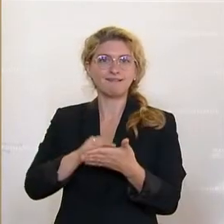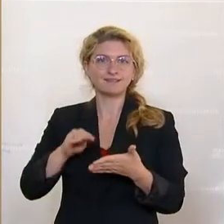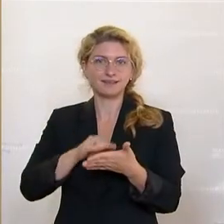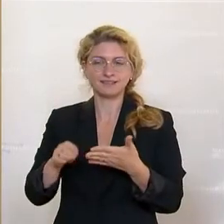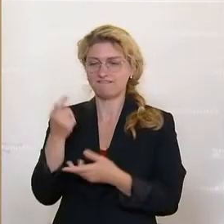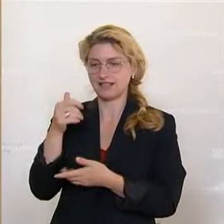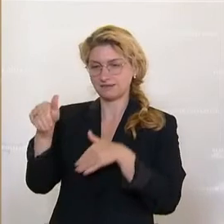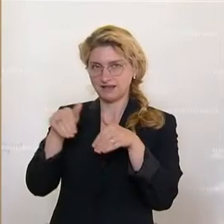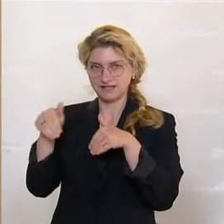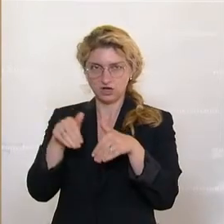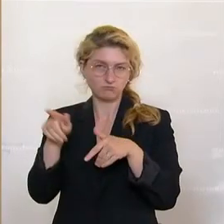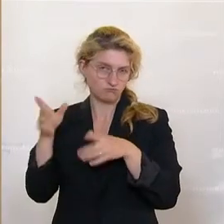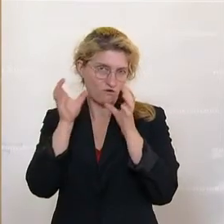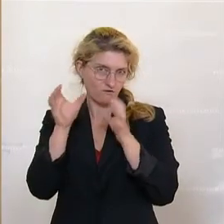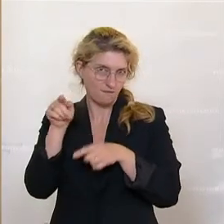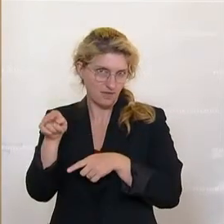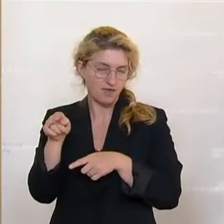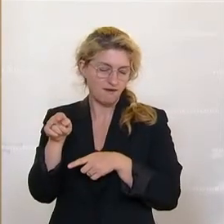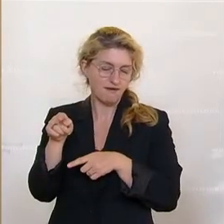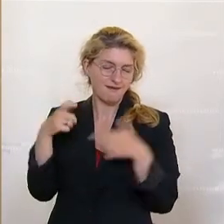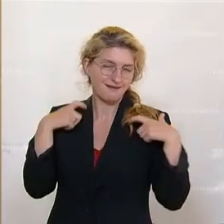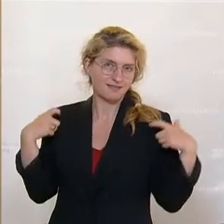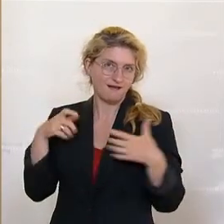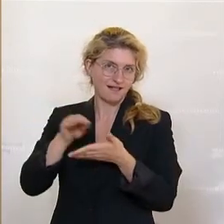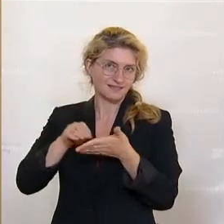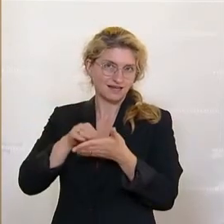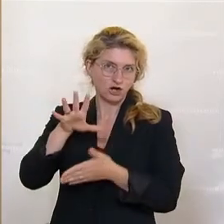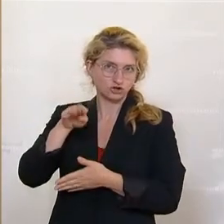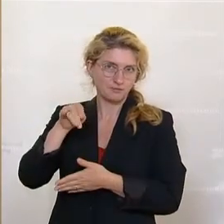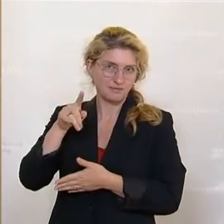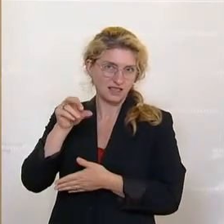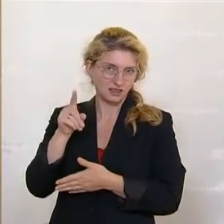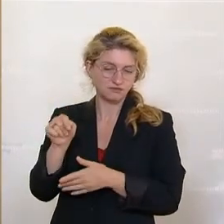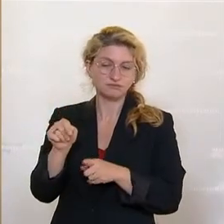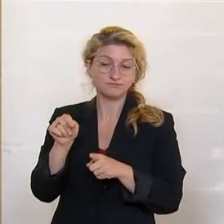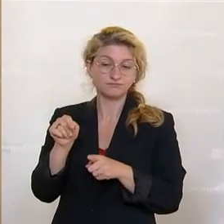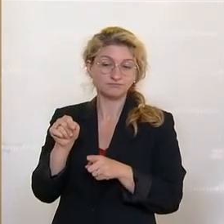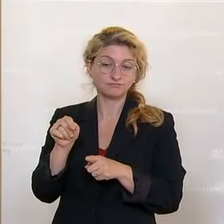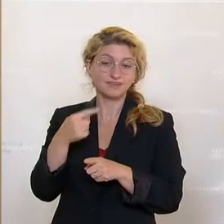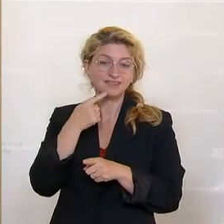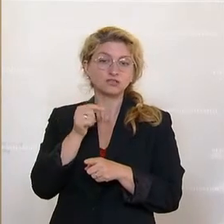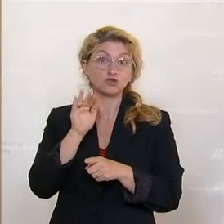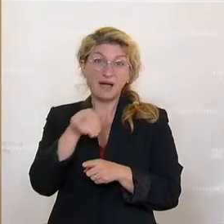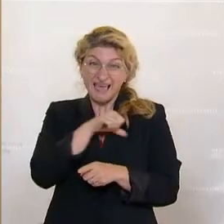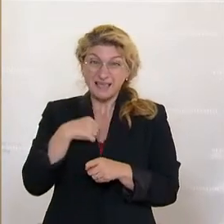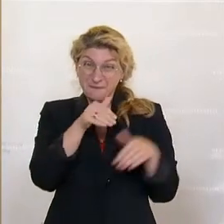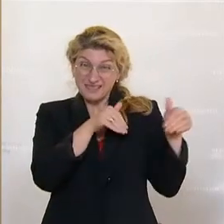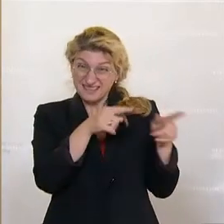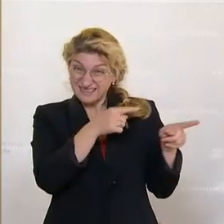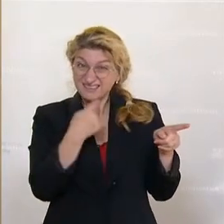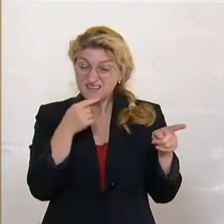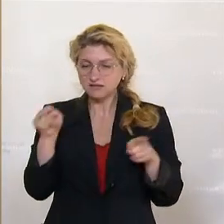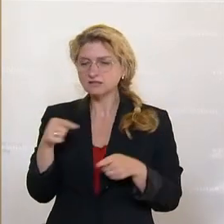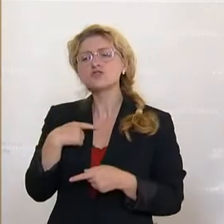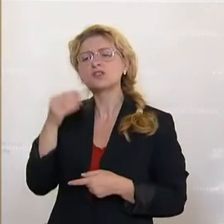-Generalsekretär Schmitt, über seinen eigenen Minister schreibt, sonst glaubt er, er kann hier Sachen